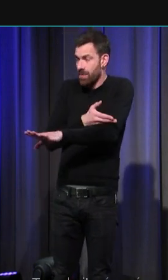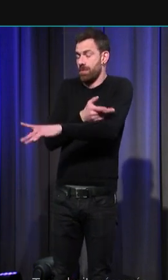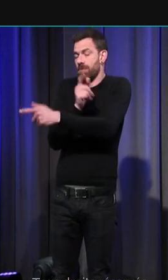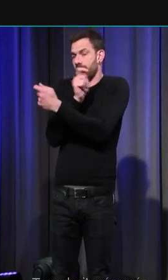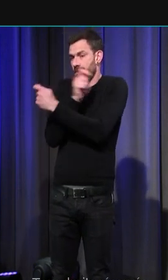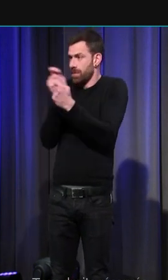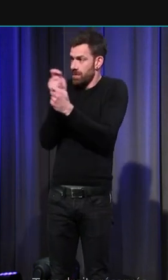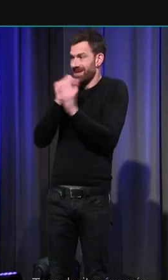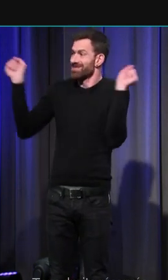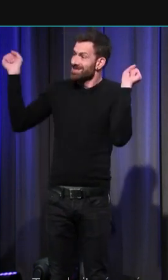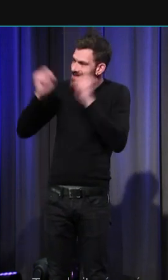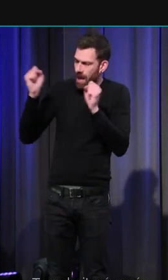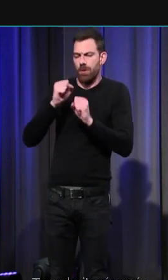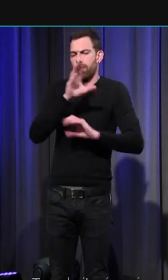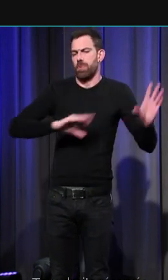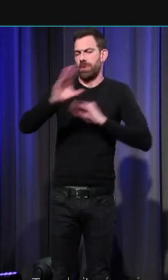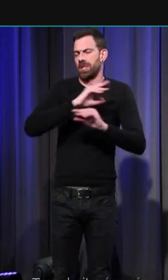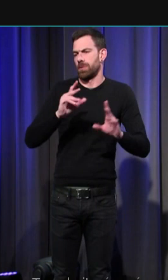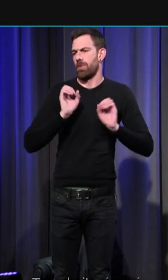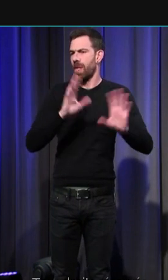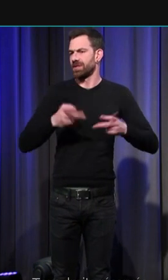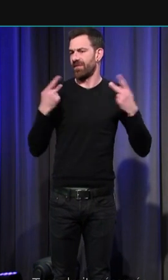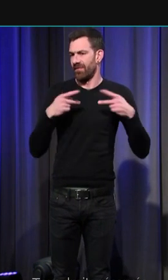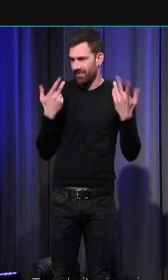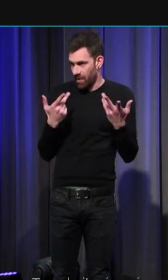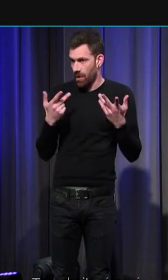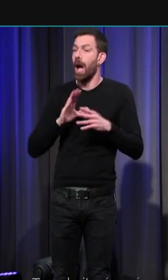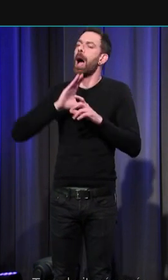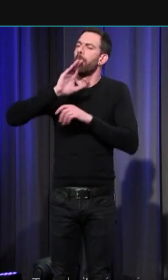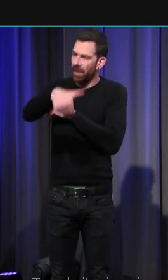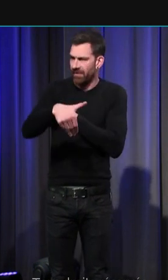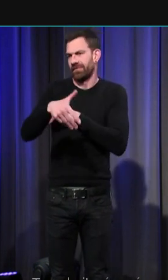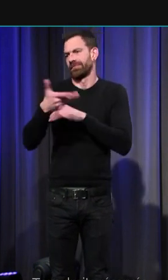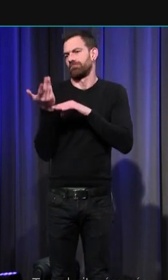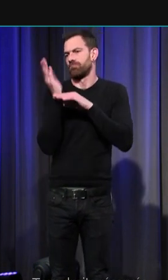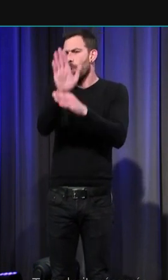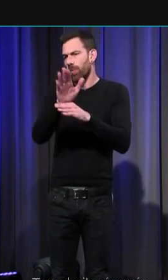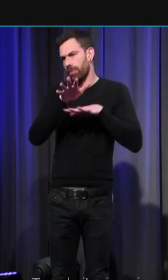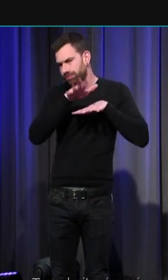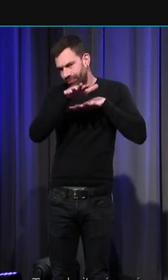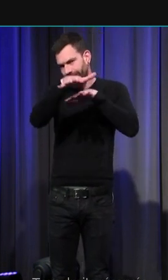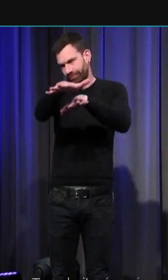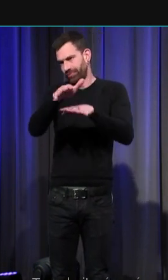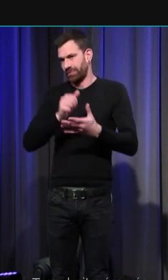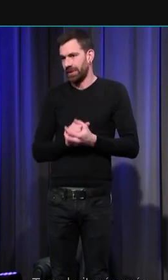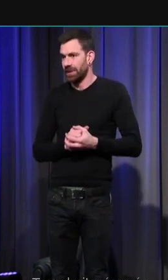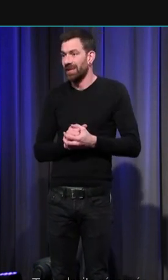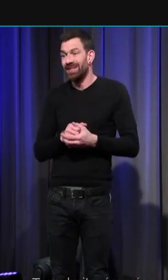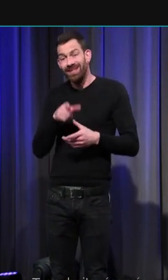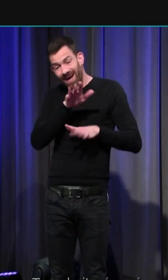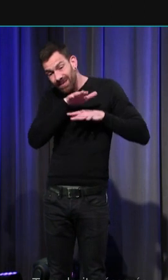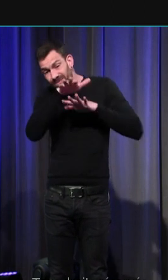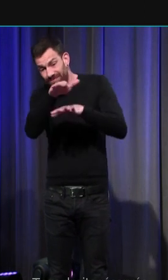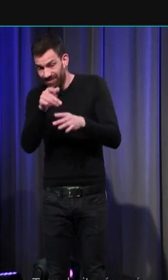que la population serait épargnée que cette mise en scène est orchestrée ce n'est pas le moment de la